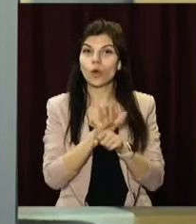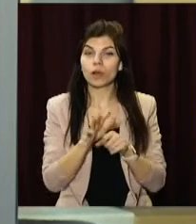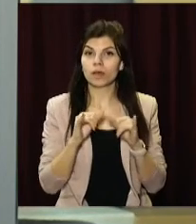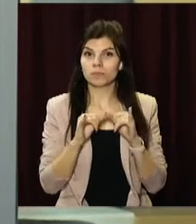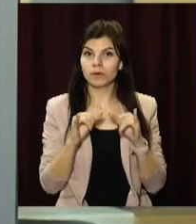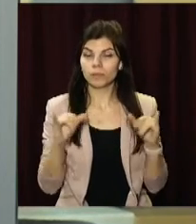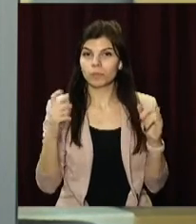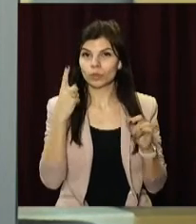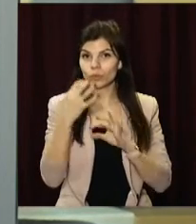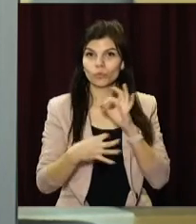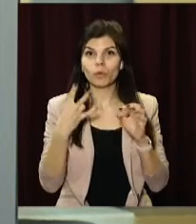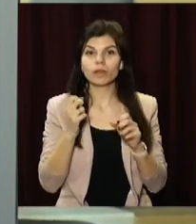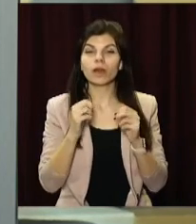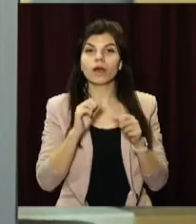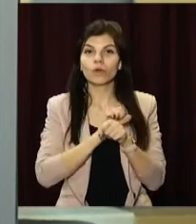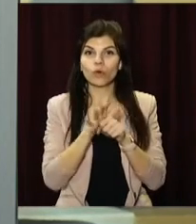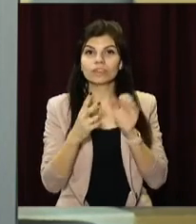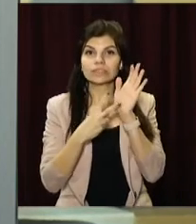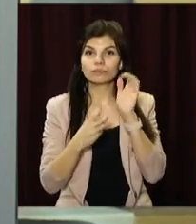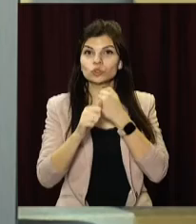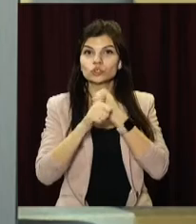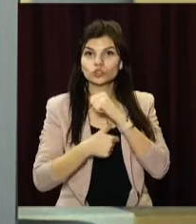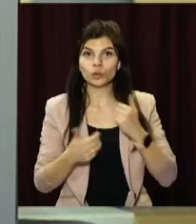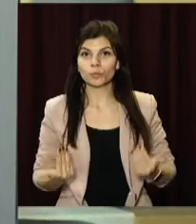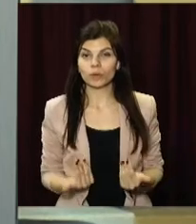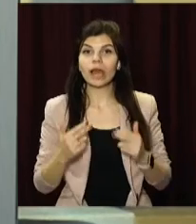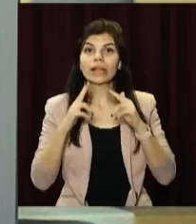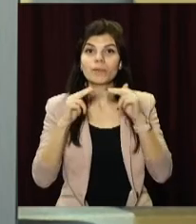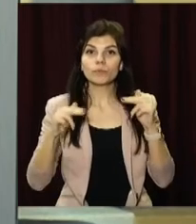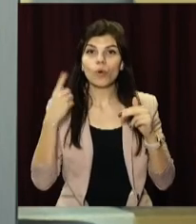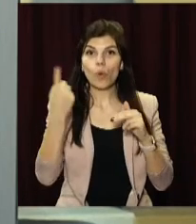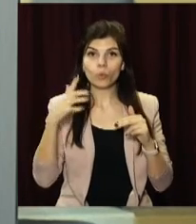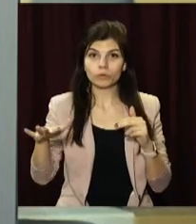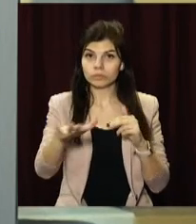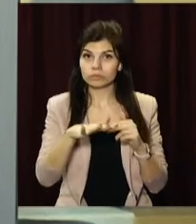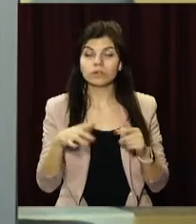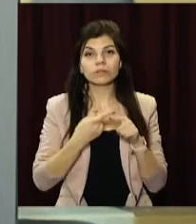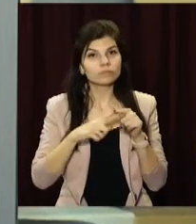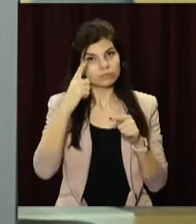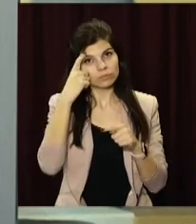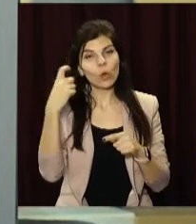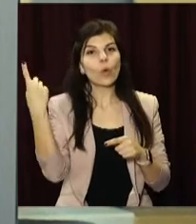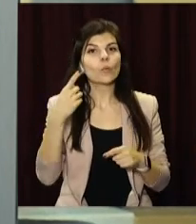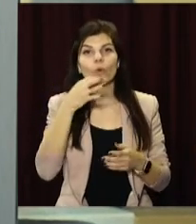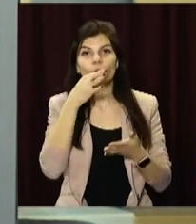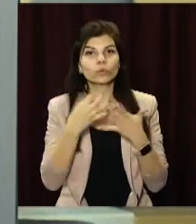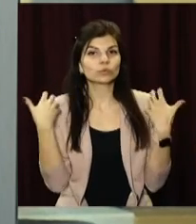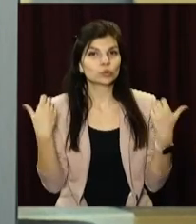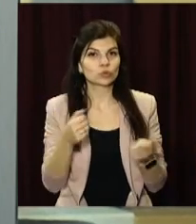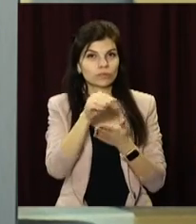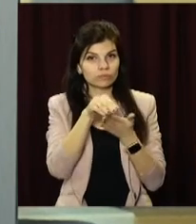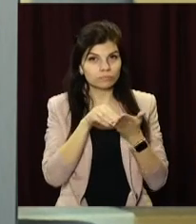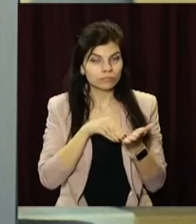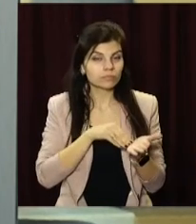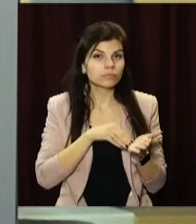зростає. За добу на ковід захворіли 716 мешканців Дніпропетровської області. Про це повідомили в обласному департаменті